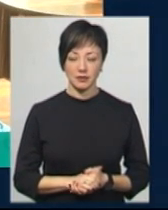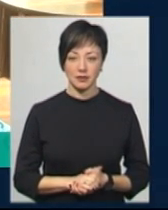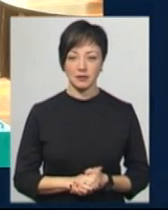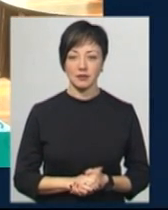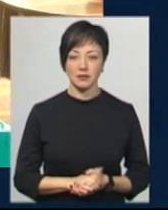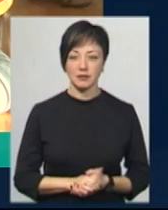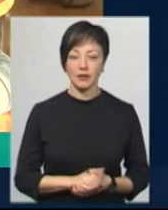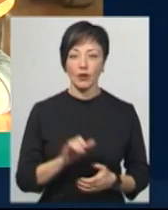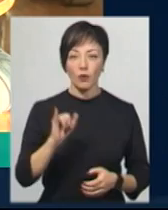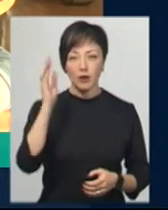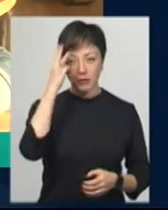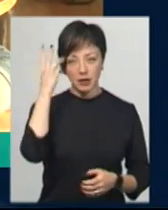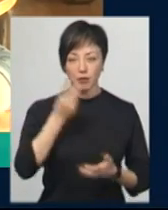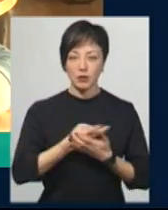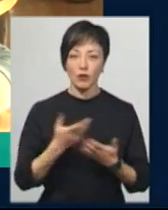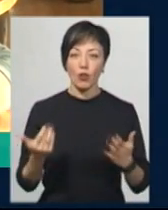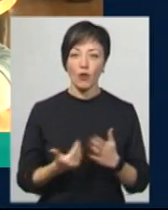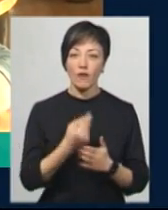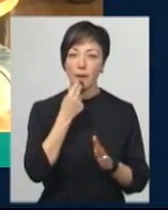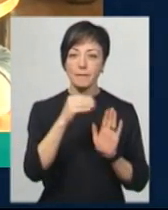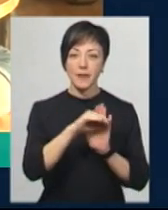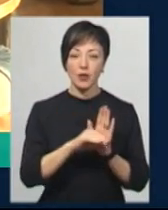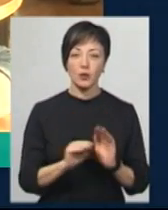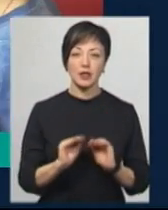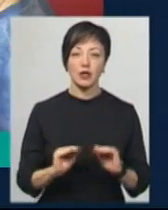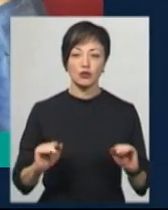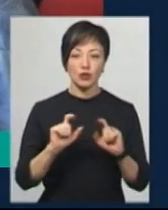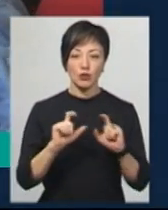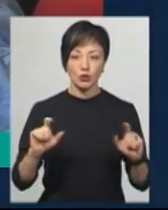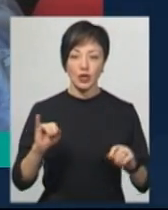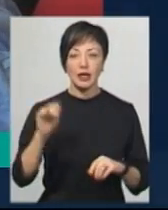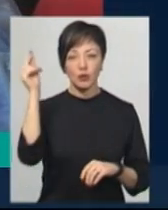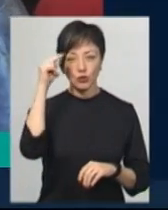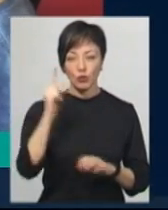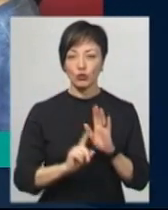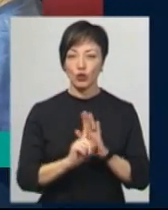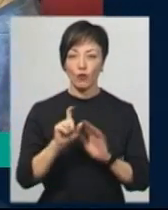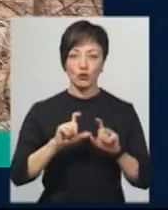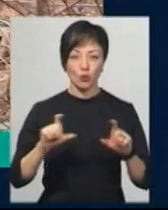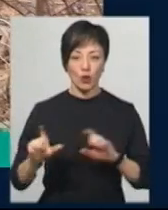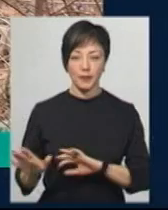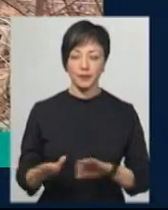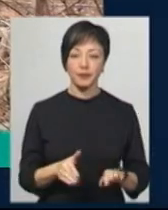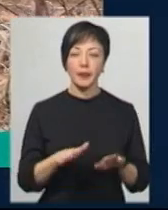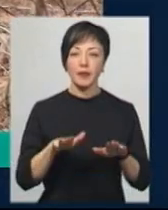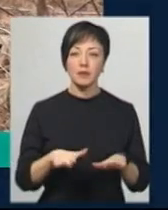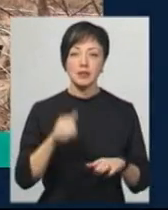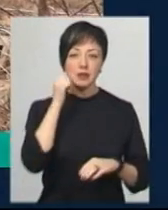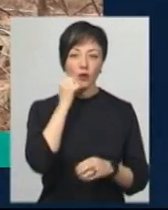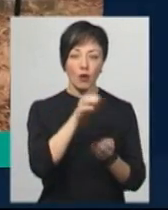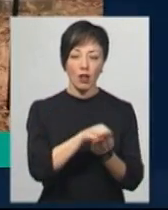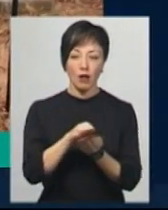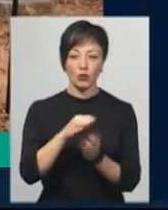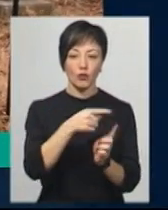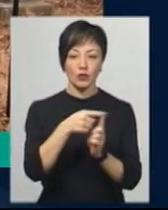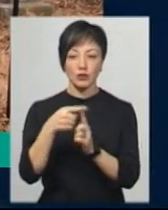У Хмельницькому презентували нове меню для вихованців дитячих садочків та учніх початкової школи. На місці старого кладовища в